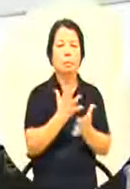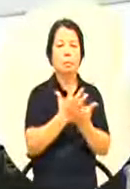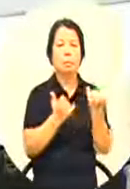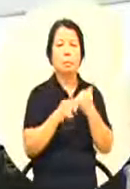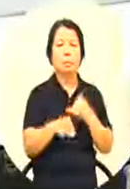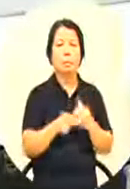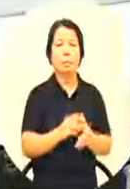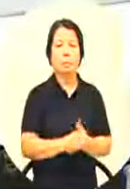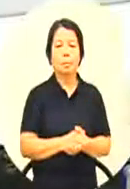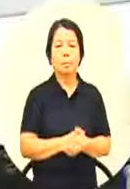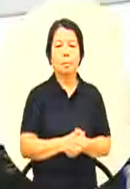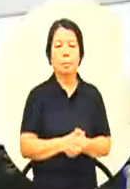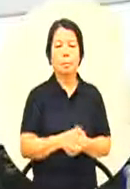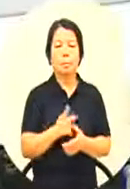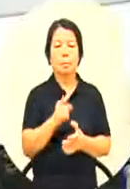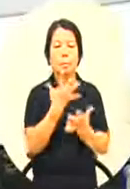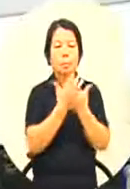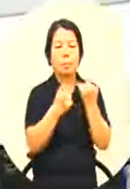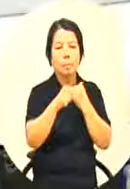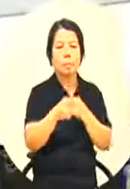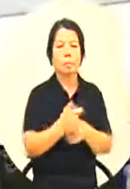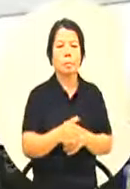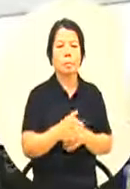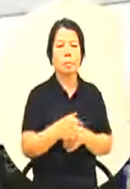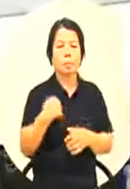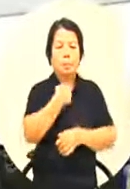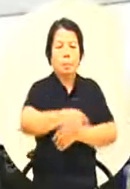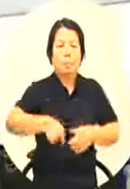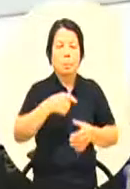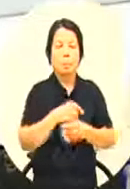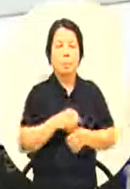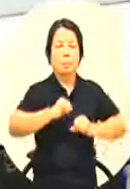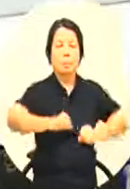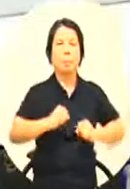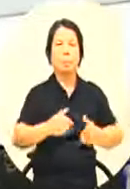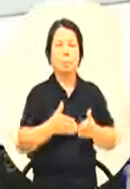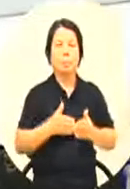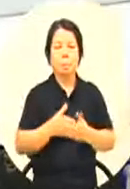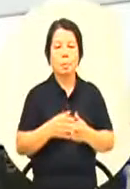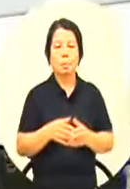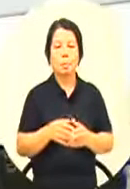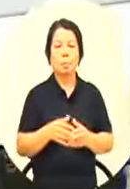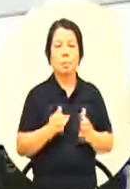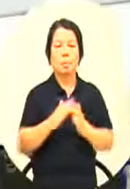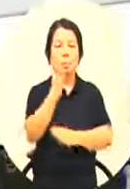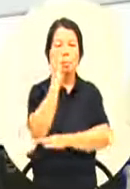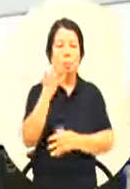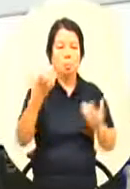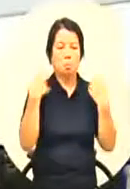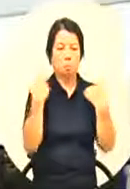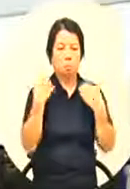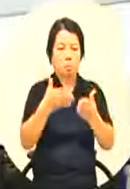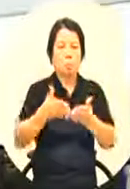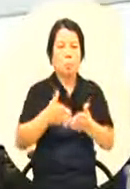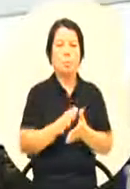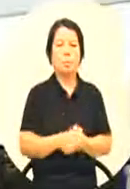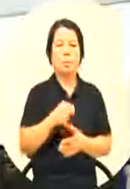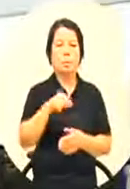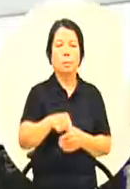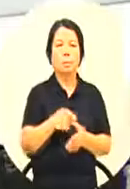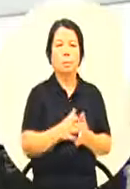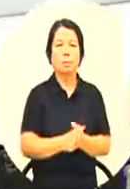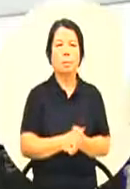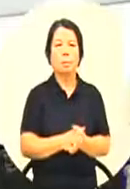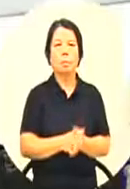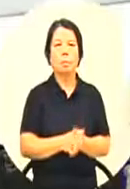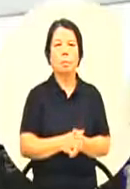因为小朋友他们的身心健康我们要负很大的一个责任那在这一次我们许